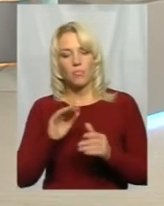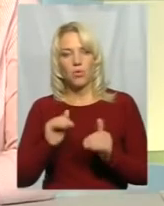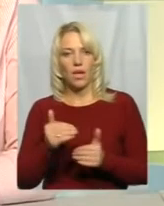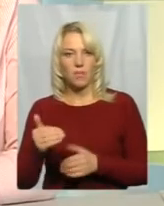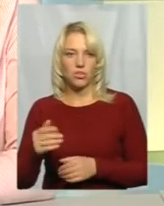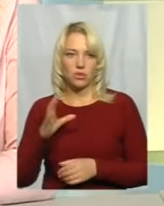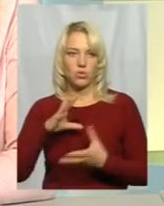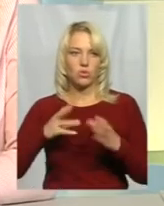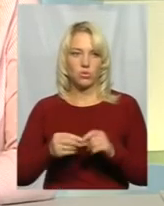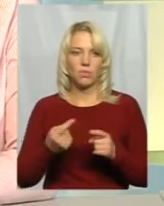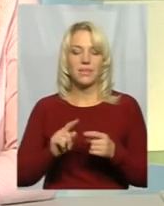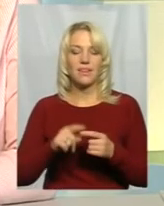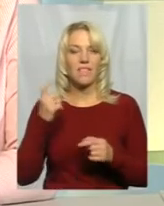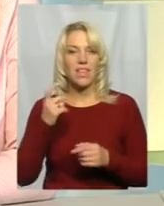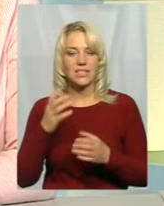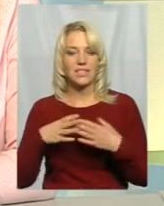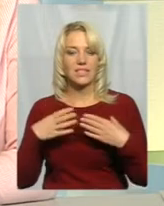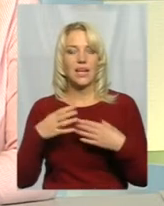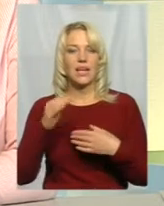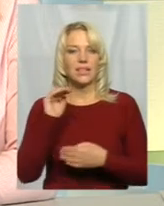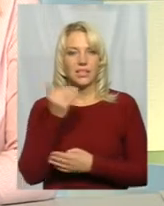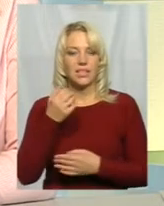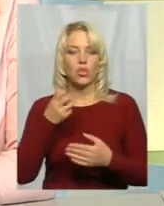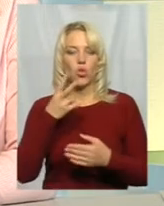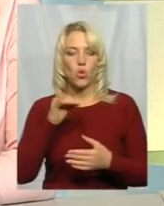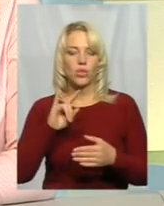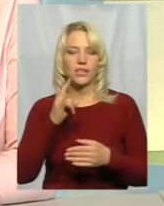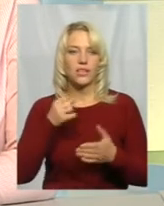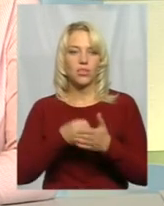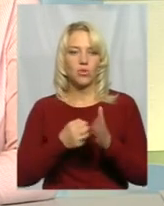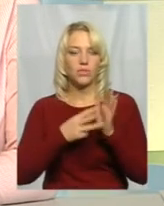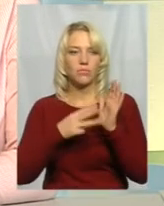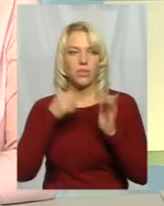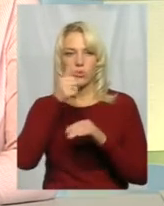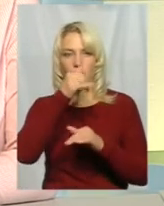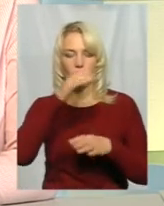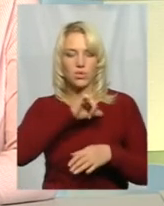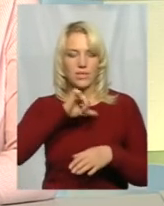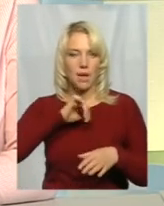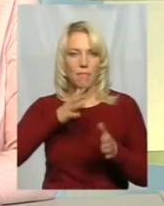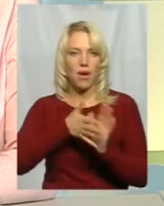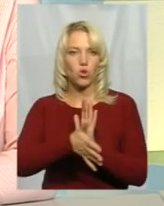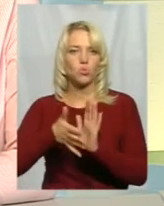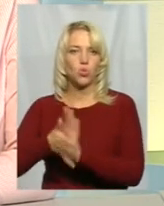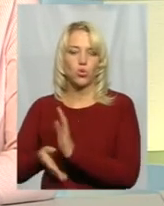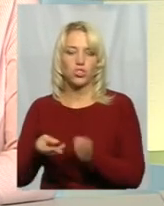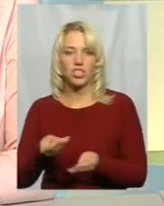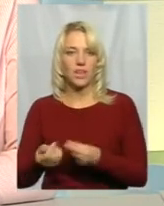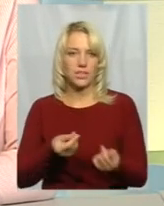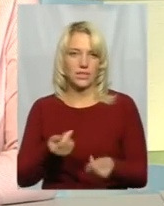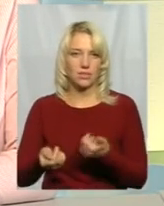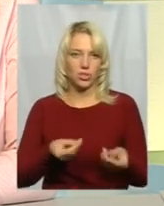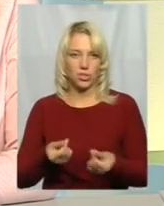це власність дитини, але дитина до повноліття не може використуватися і розпоряджатися власними